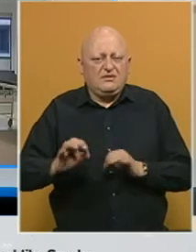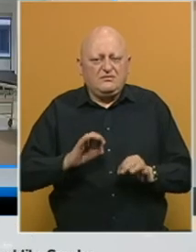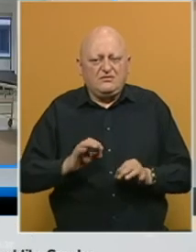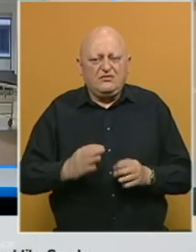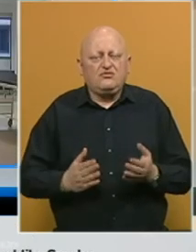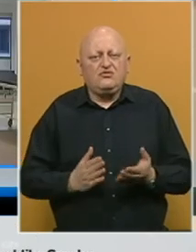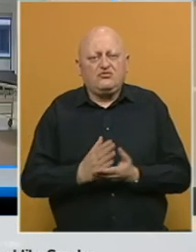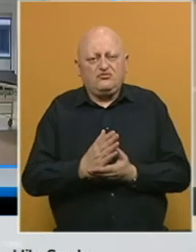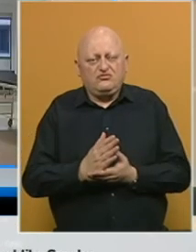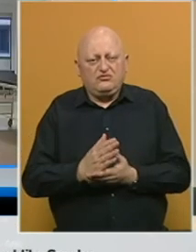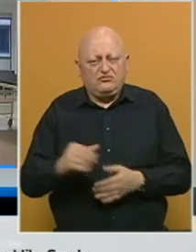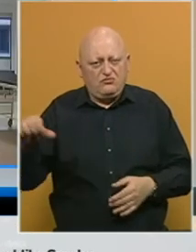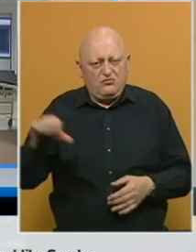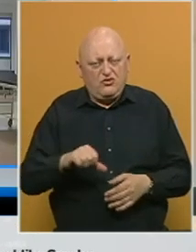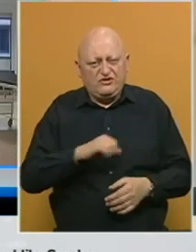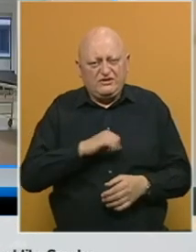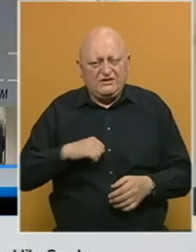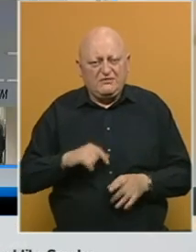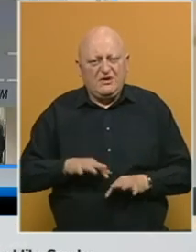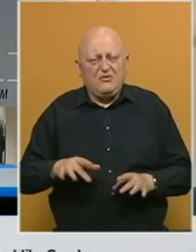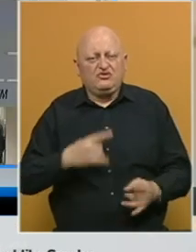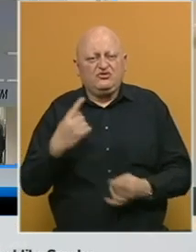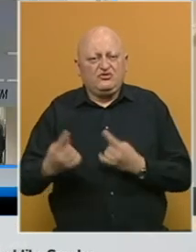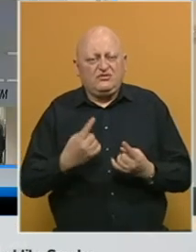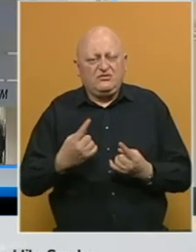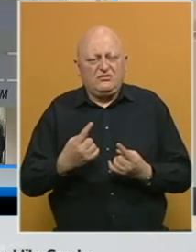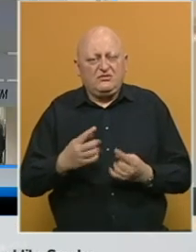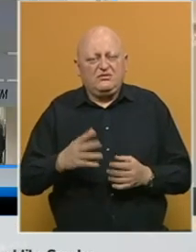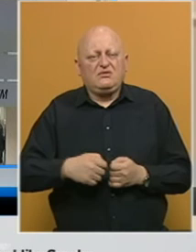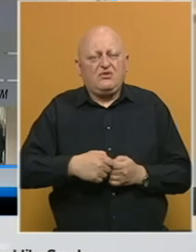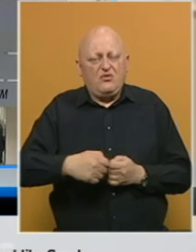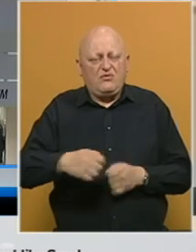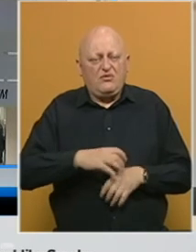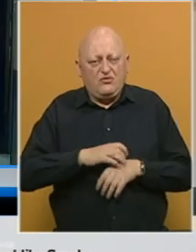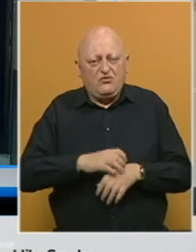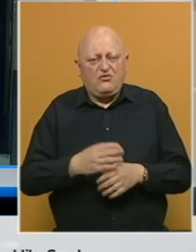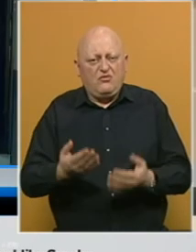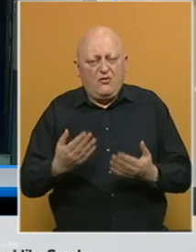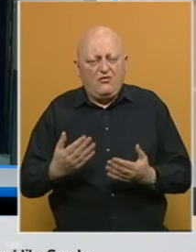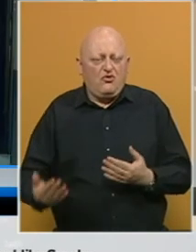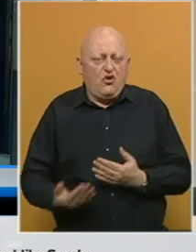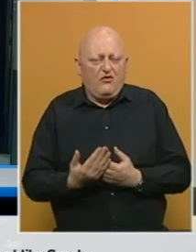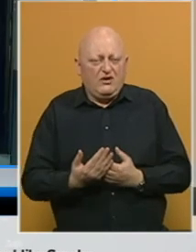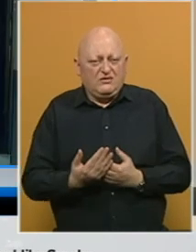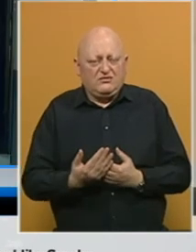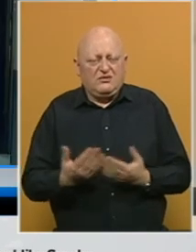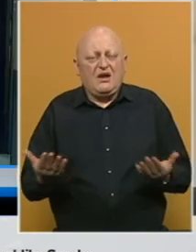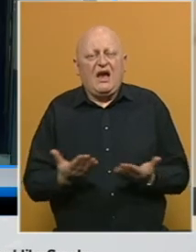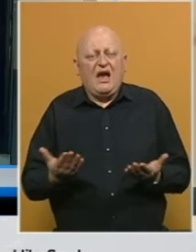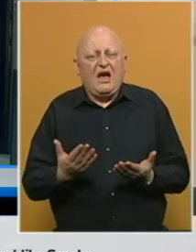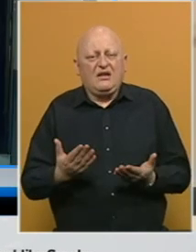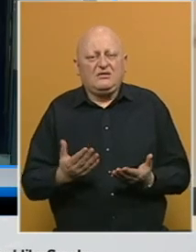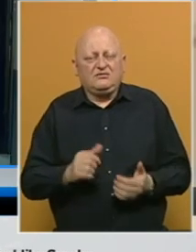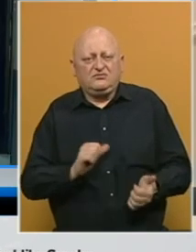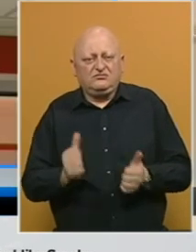U slučaju eventualnog pogoršanja same epidemiolozi situacije, naravno da će se određene mjere modifikovati ili uvoditi nove, kako bi se